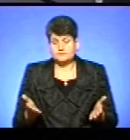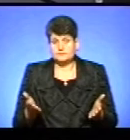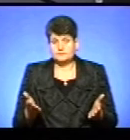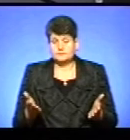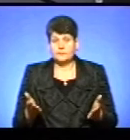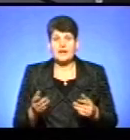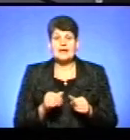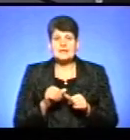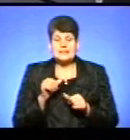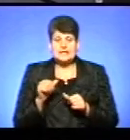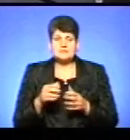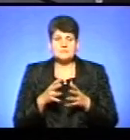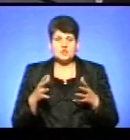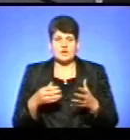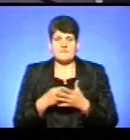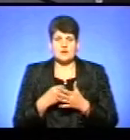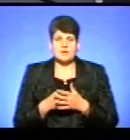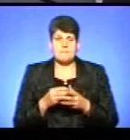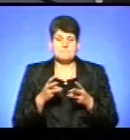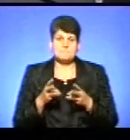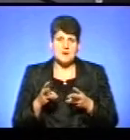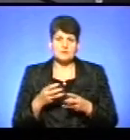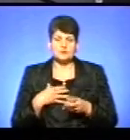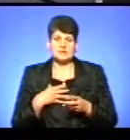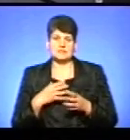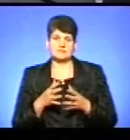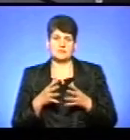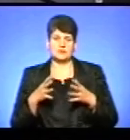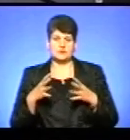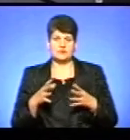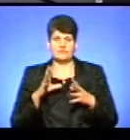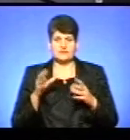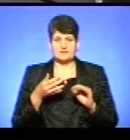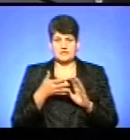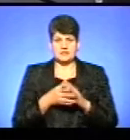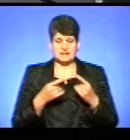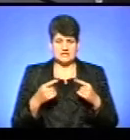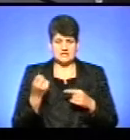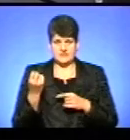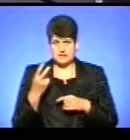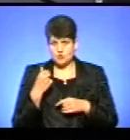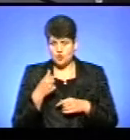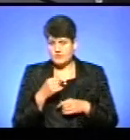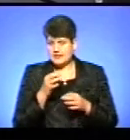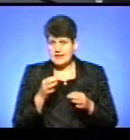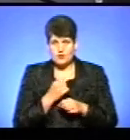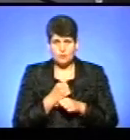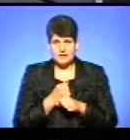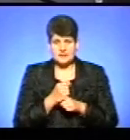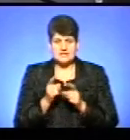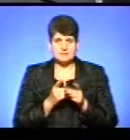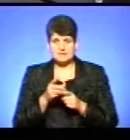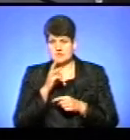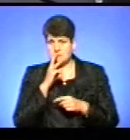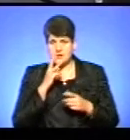Крім зростання вартості палива, в нас суттєво зросли інші всі витрати. З 2012 року ми не робили змін заробітної плати,